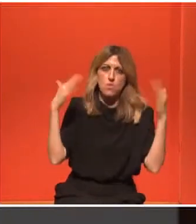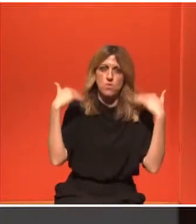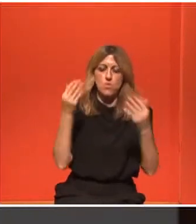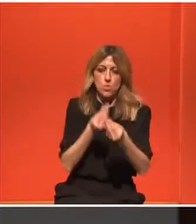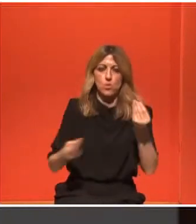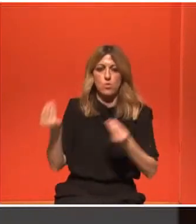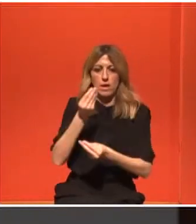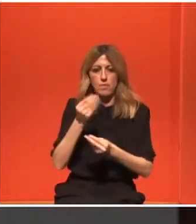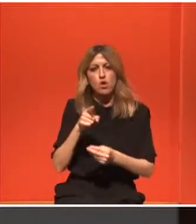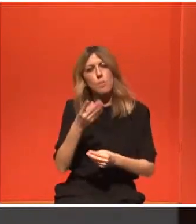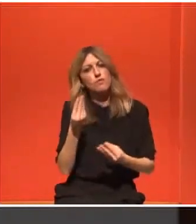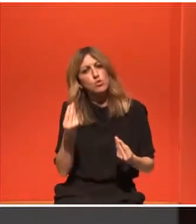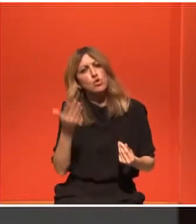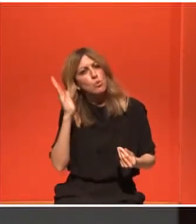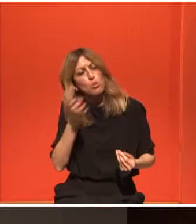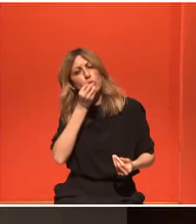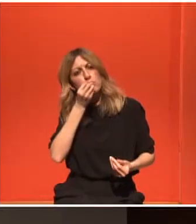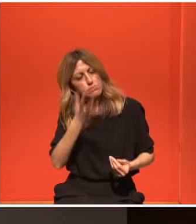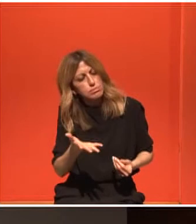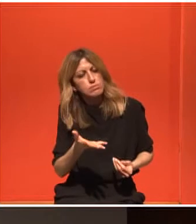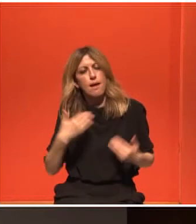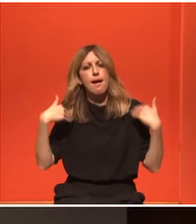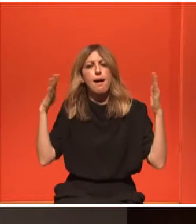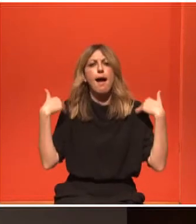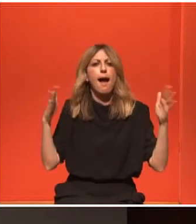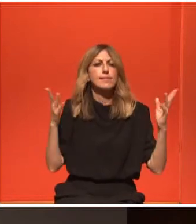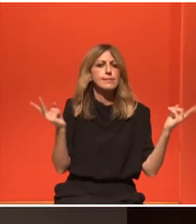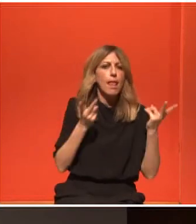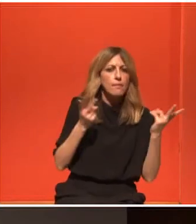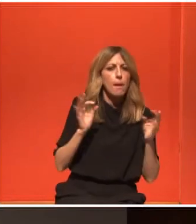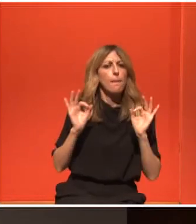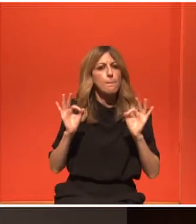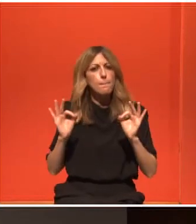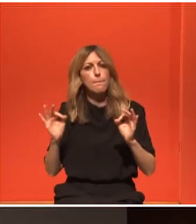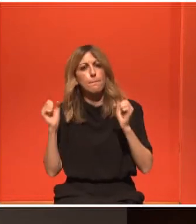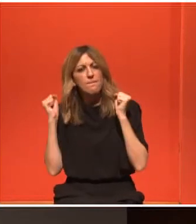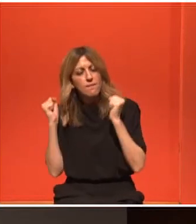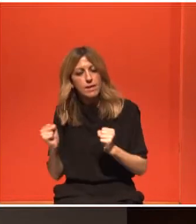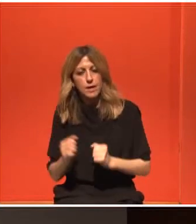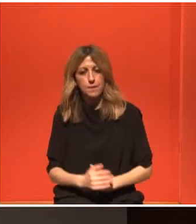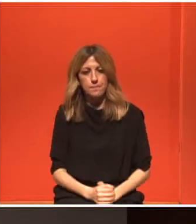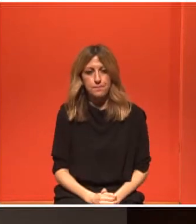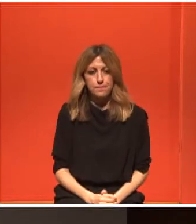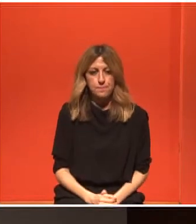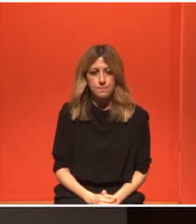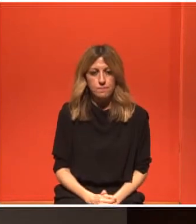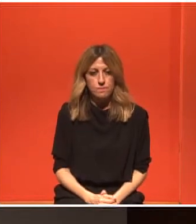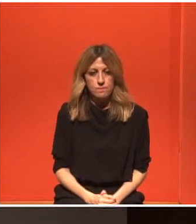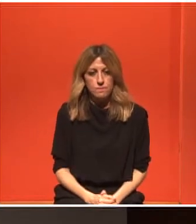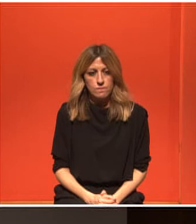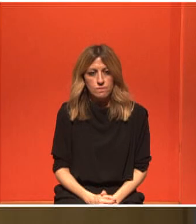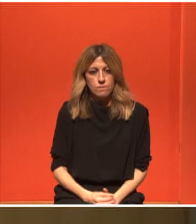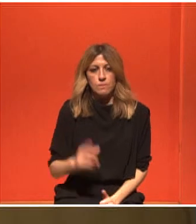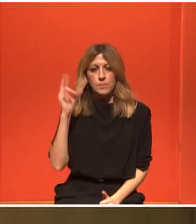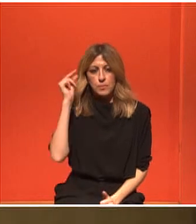ποσοτικοποιούμε την ένταση της άσκησης. Πολύ σωστό. Η κυρία Ρεγκίν έχει υψηλογική υποστήριξη και καθοδίκηση κατά τη διάρκεια της νοσηλείας της. Ρωτάει. Είμαι